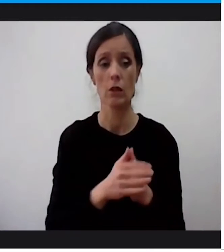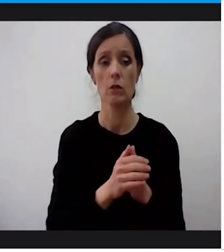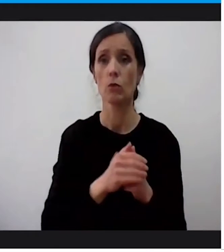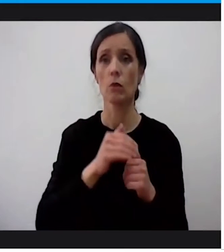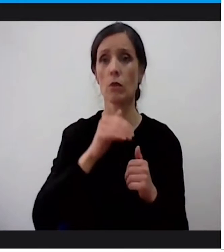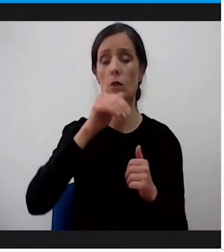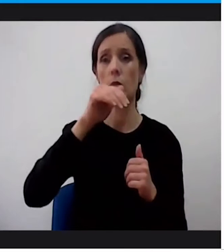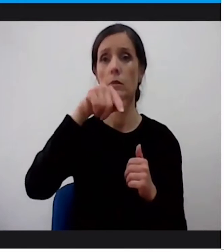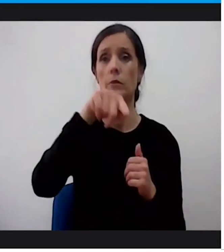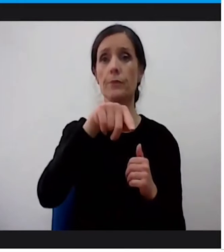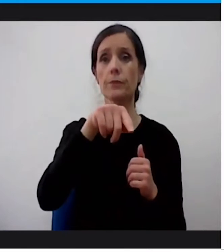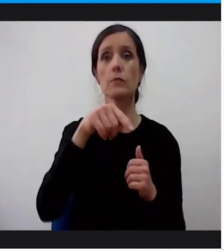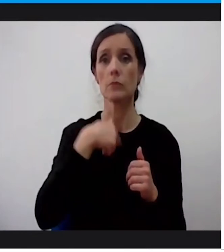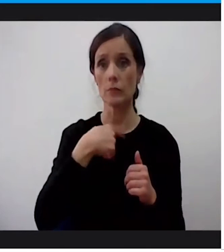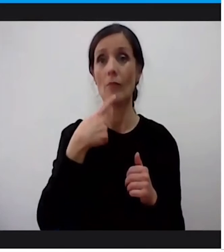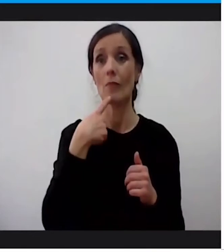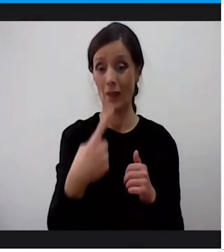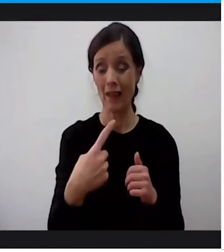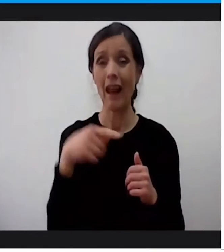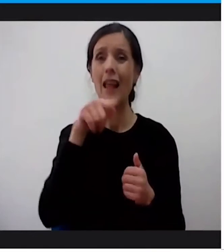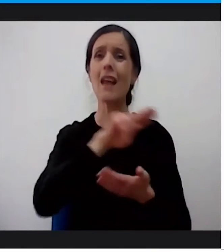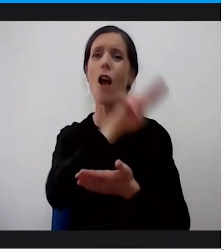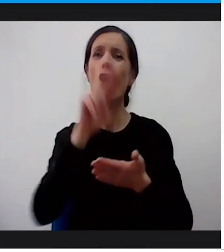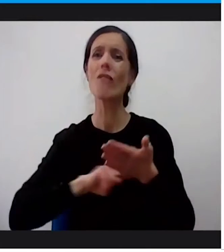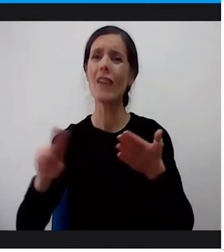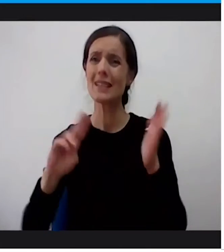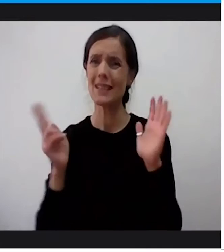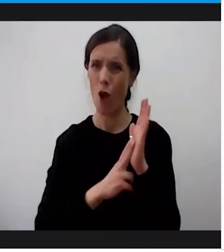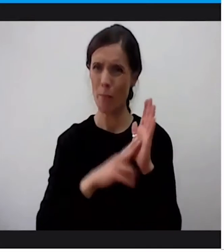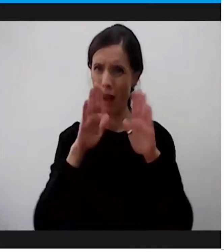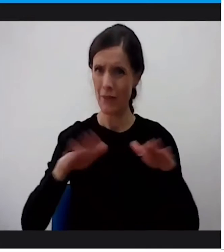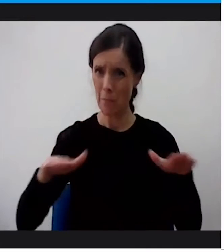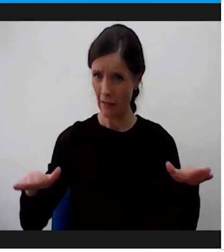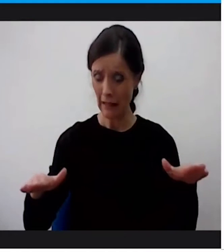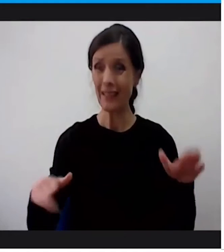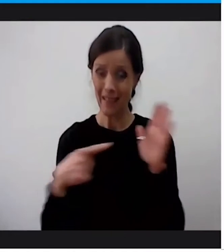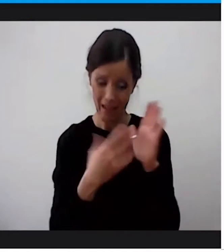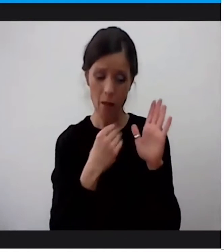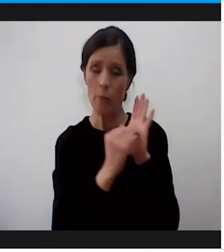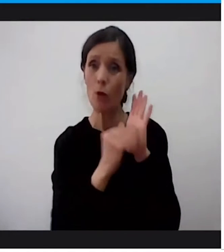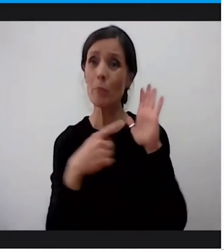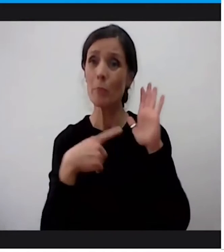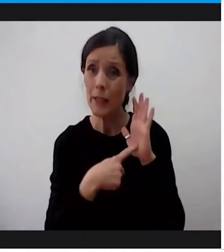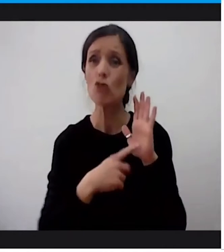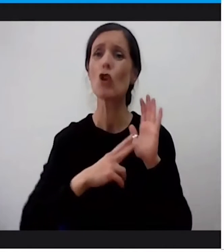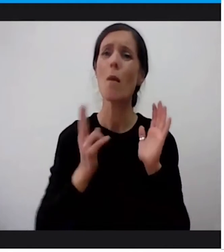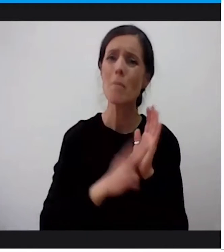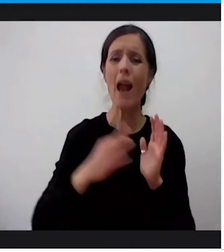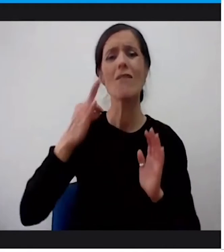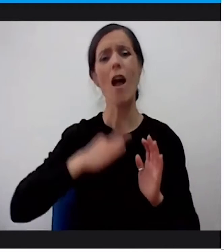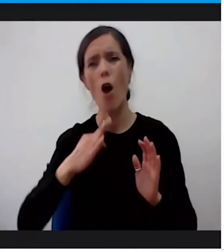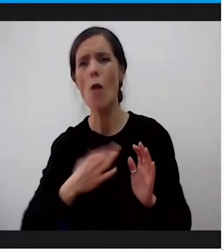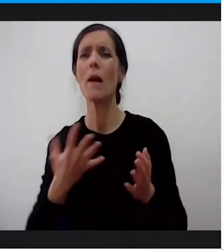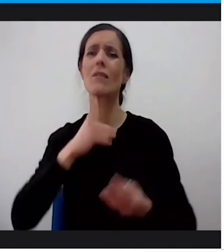rekla da konvencija o pravima deteta definiše upravo da su prava i obaveze roditelje i drugih staratelja